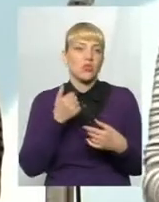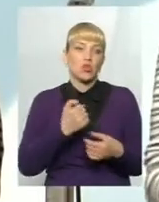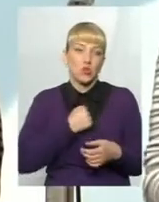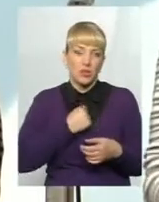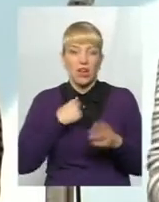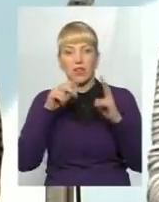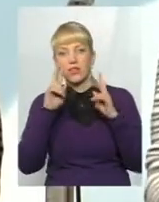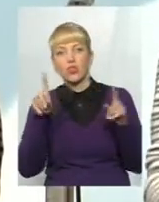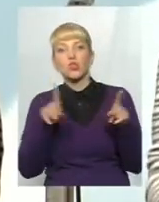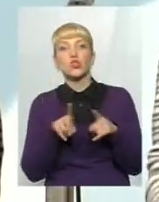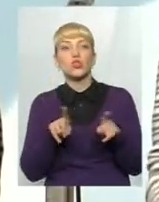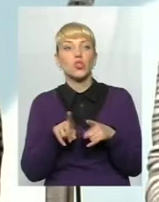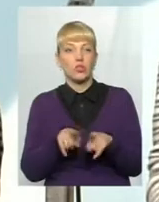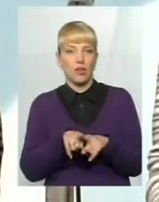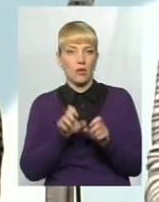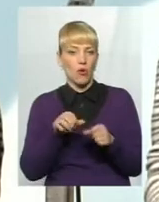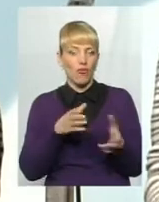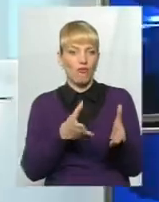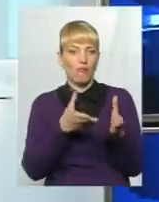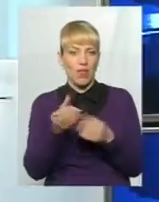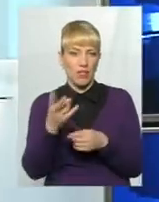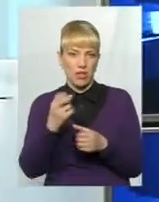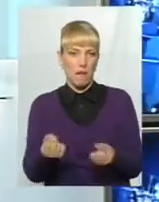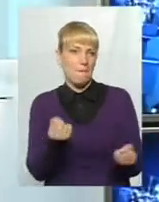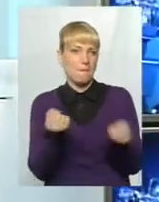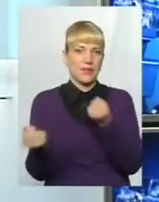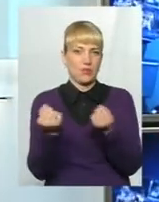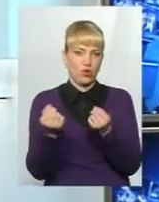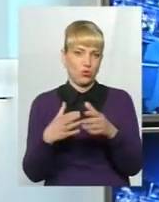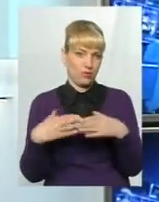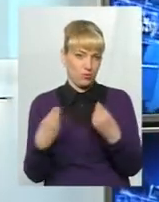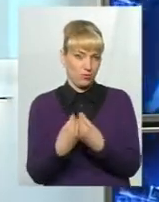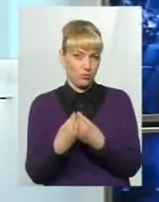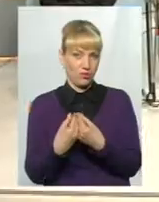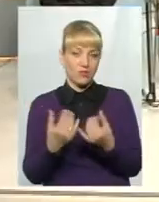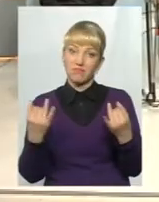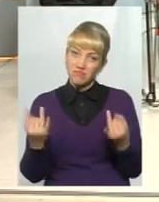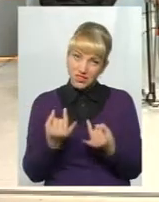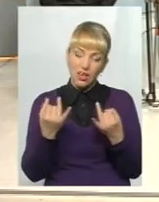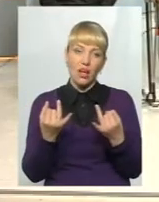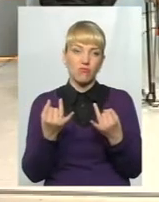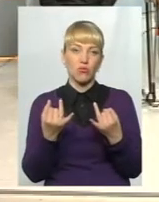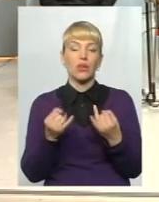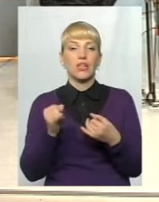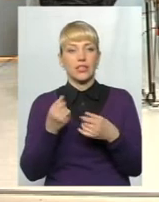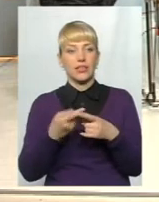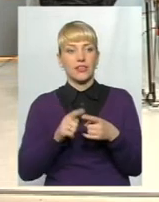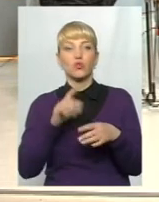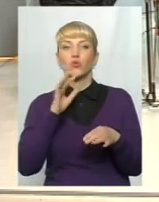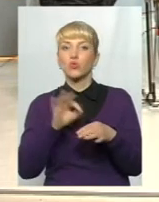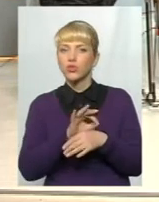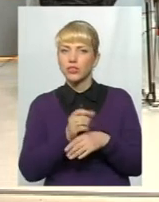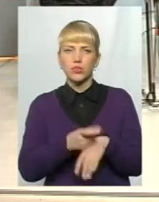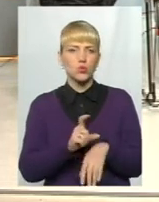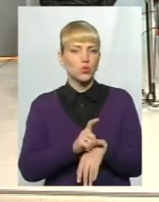я не знаю, що так могло вплинути на міцну сім'ю. Тому дуже-дуже цікаво. І, як кажу, дружини стають дуже